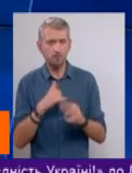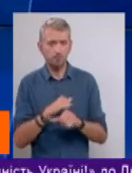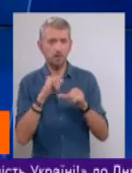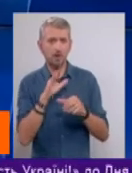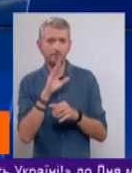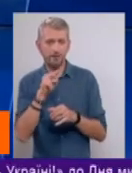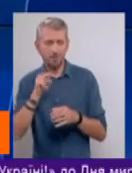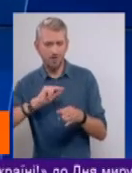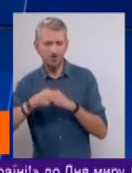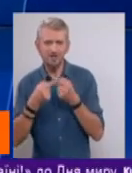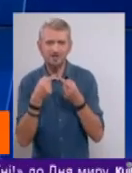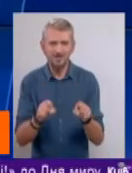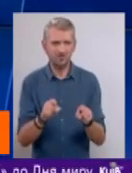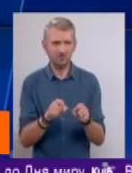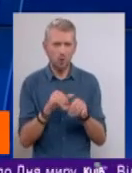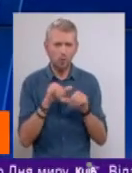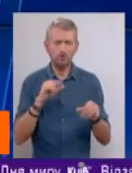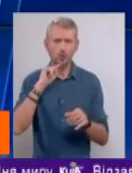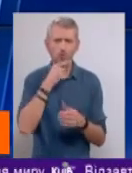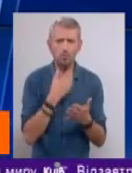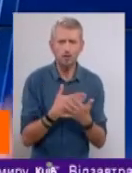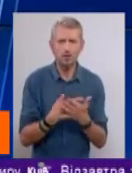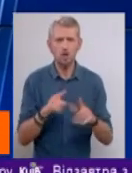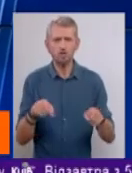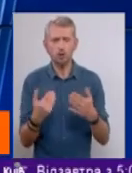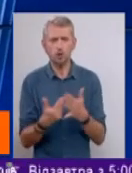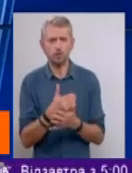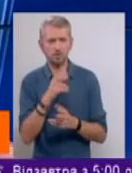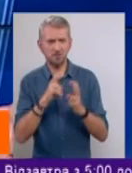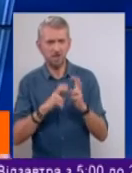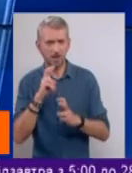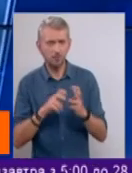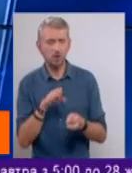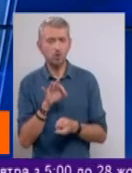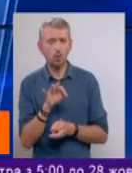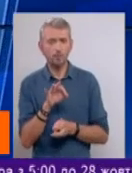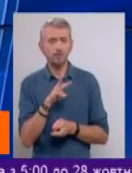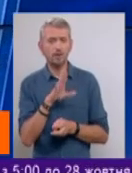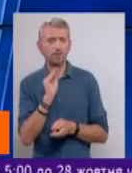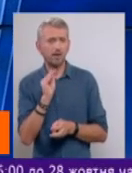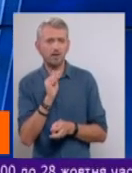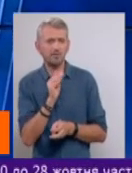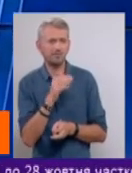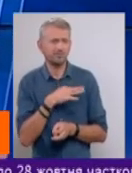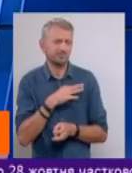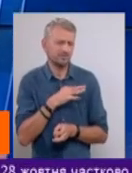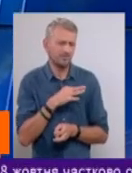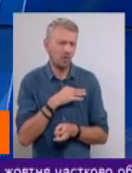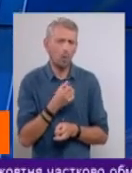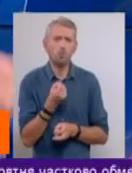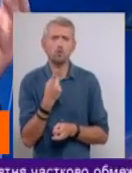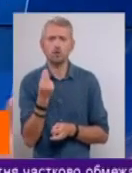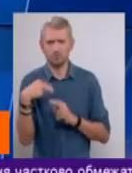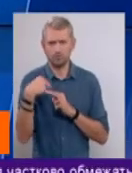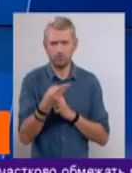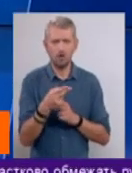рахунок інших джерел розвитку економіки, скажімо, створення нових підприємств, то МВФ не має значення, звідки ви вертаєте гроші. Чи